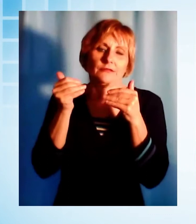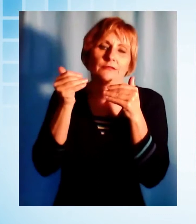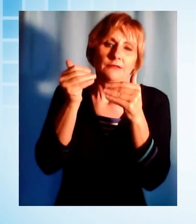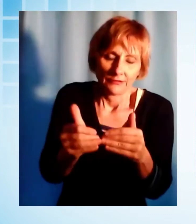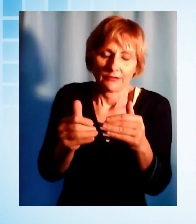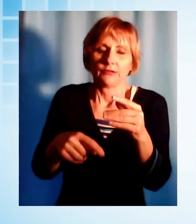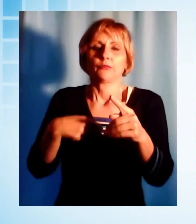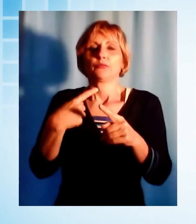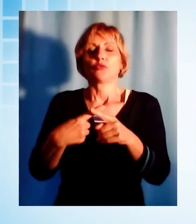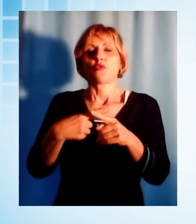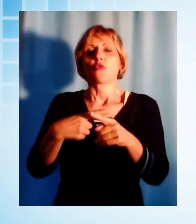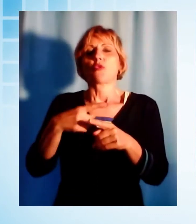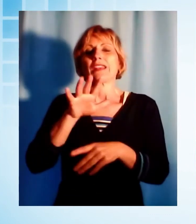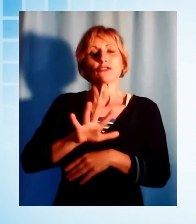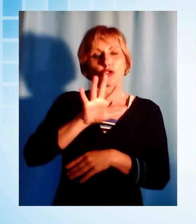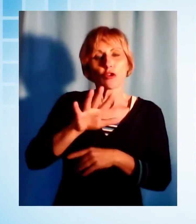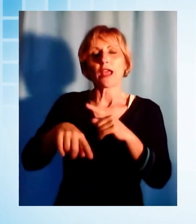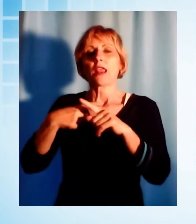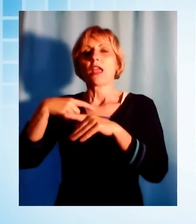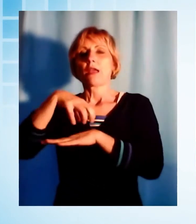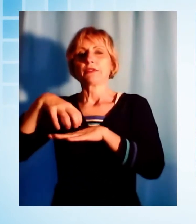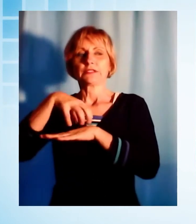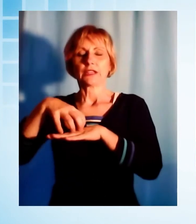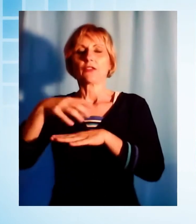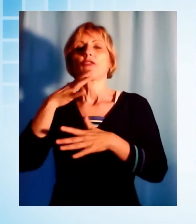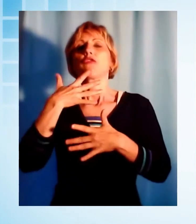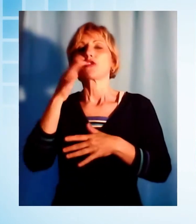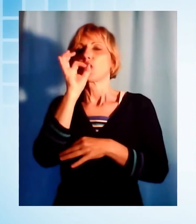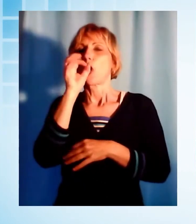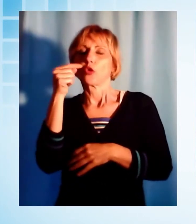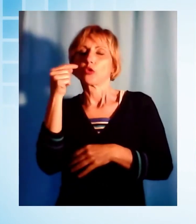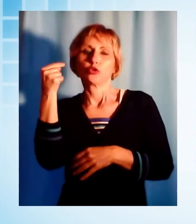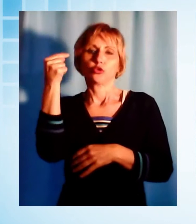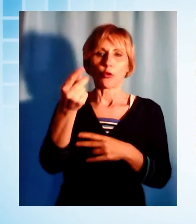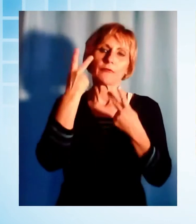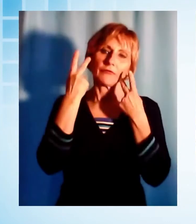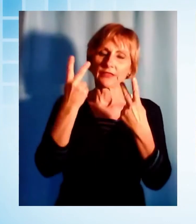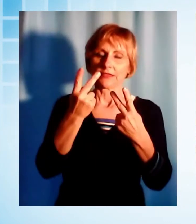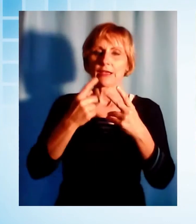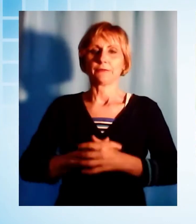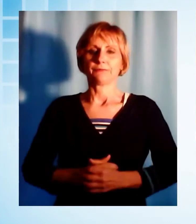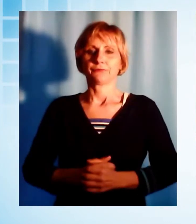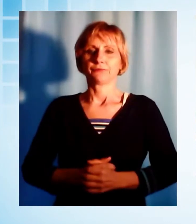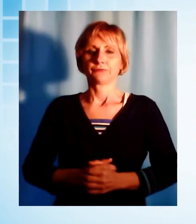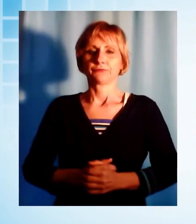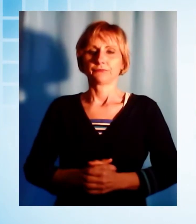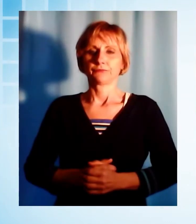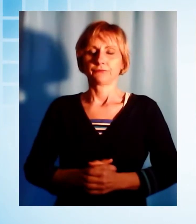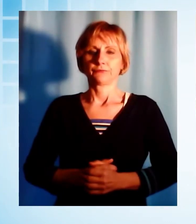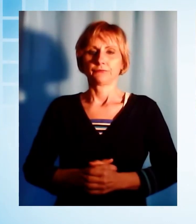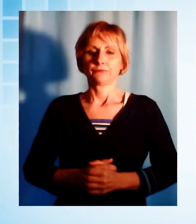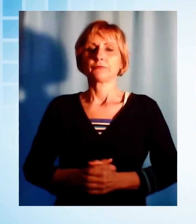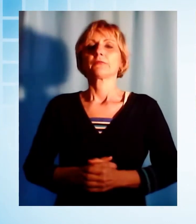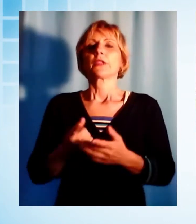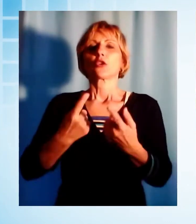amministrative. Probabilmente si andrà a ottobre. Vediamo Federico Conti. Il Consiglio dei Ministri ha approvato il rinvio